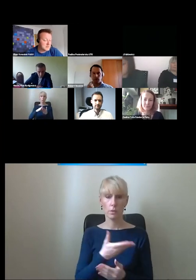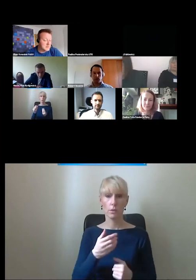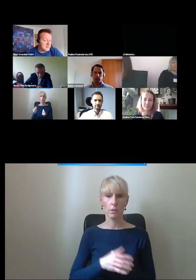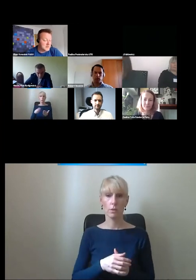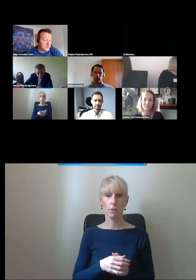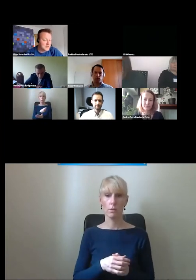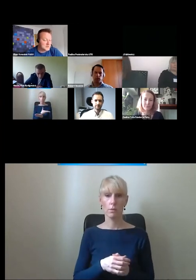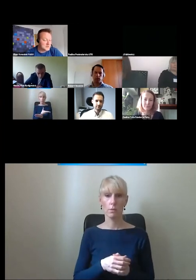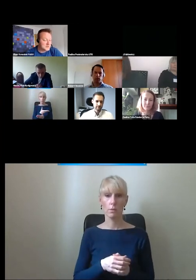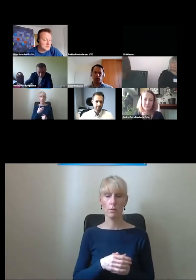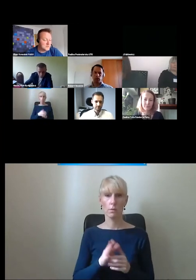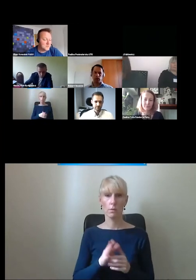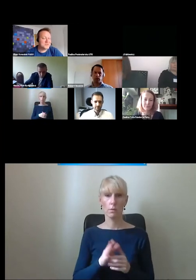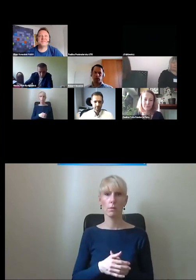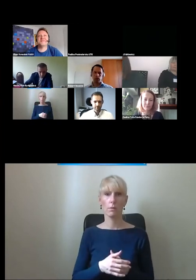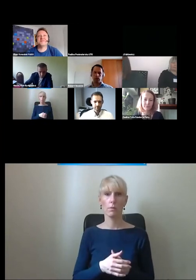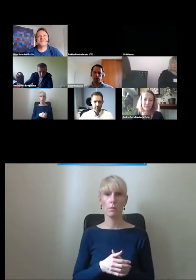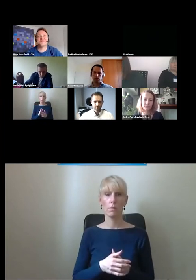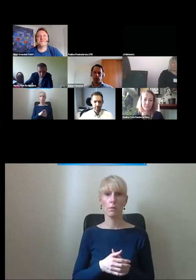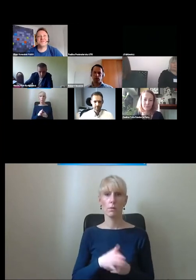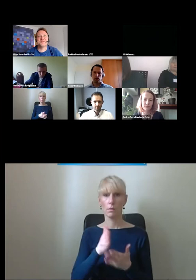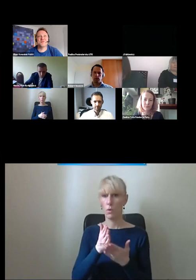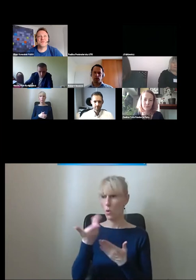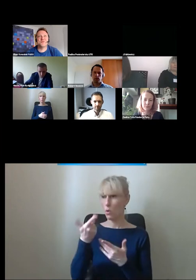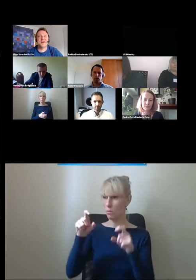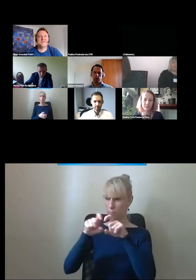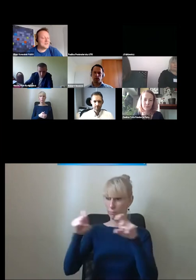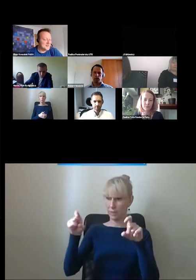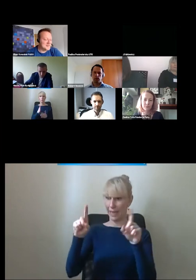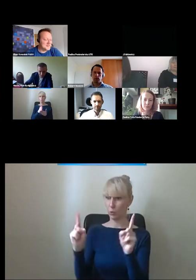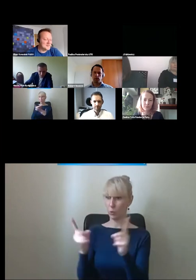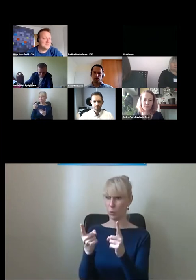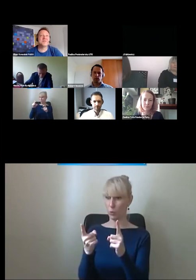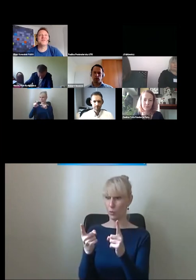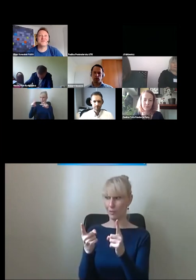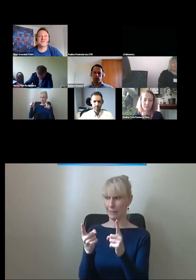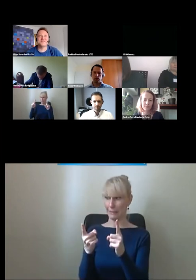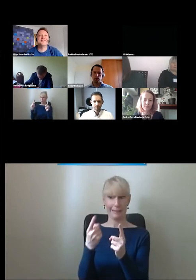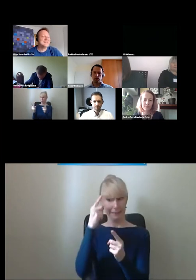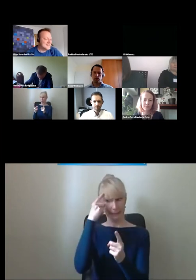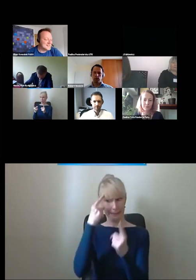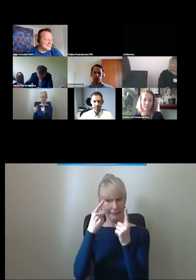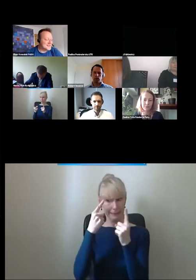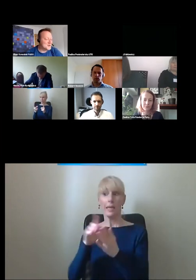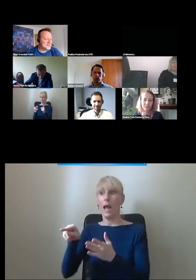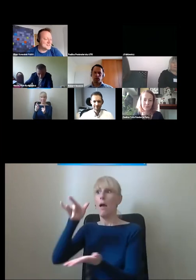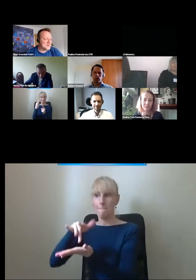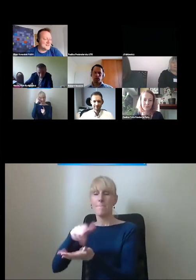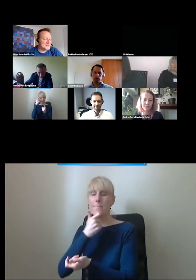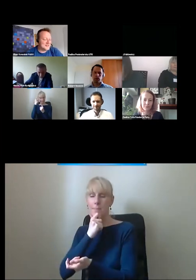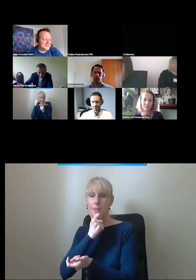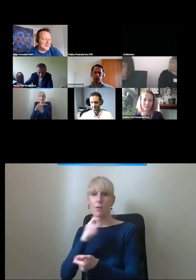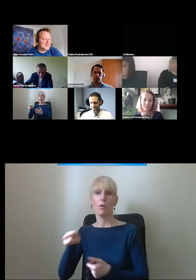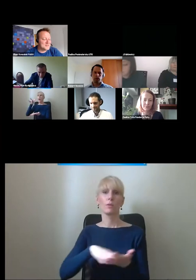o Jezu, będzie pan zaraz rozwiązywał skrót, dobra? W Bydgoszczy oraz